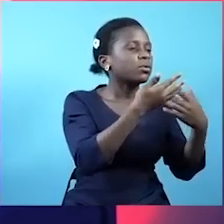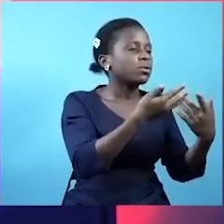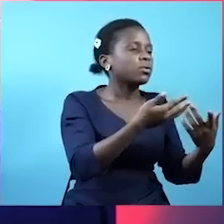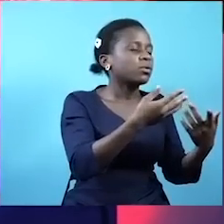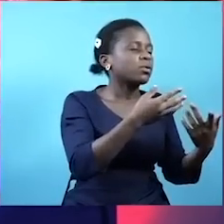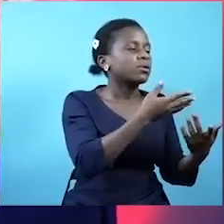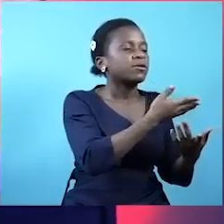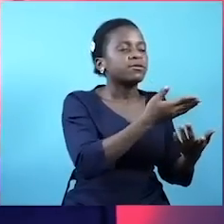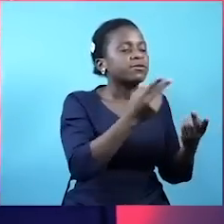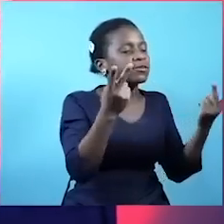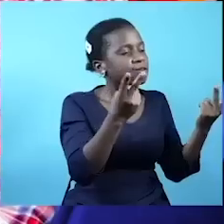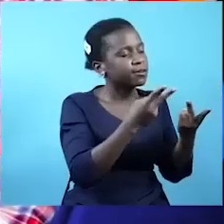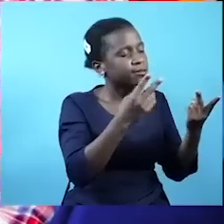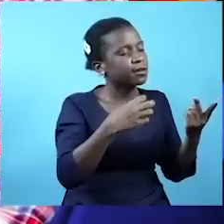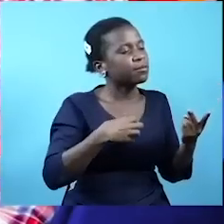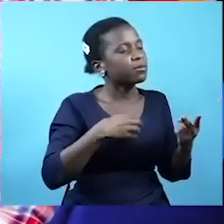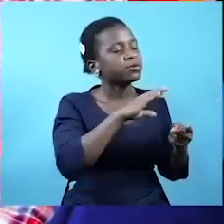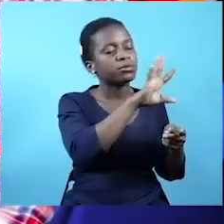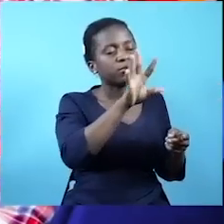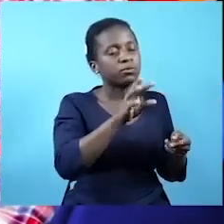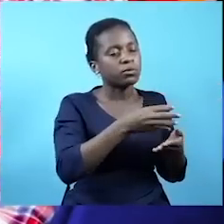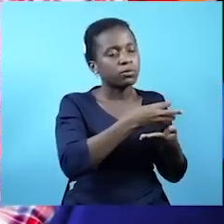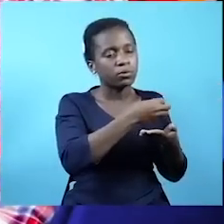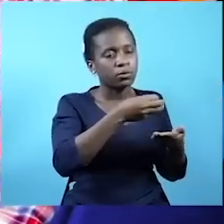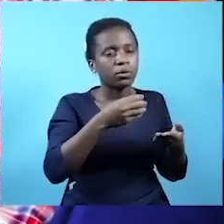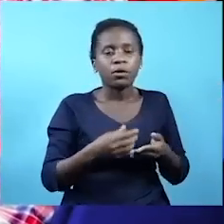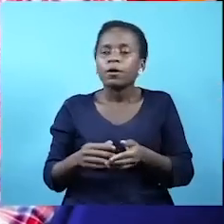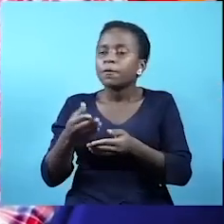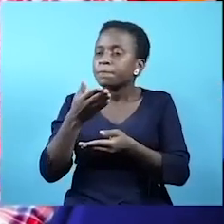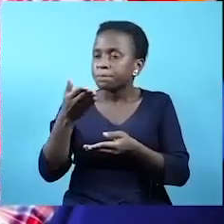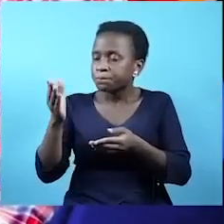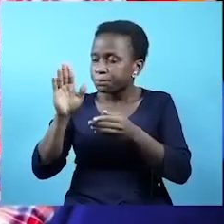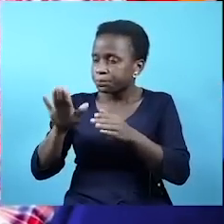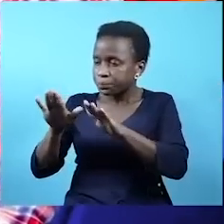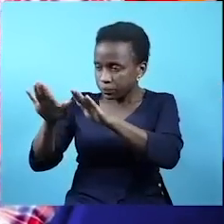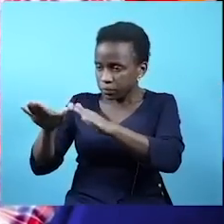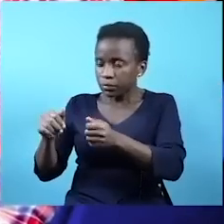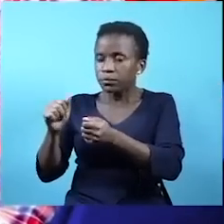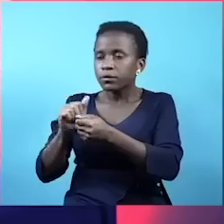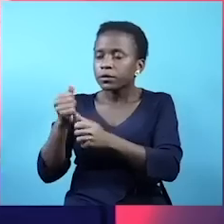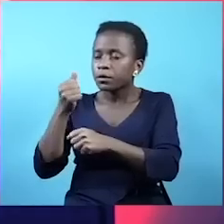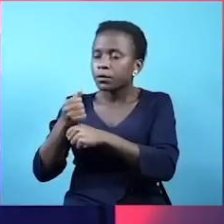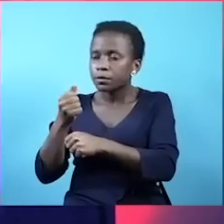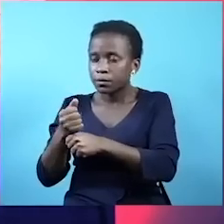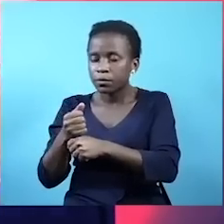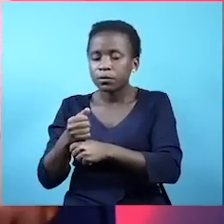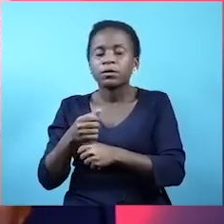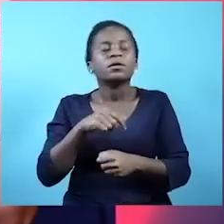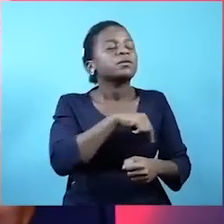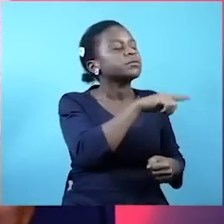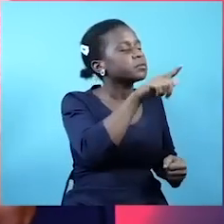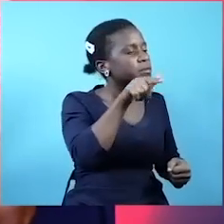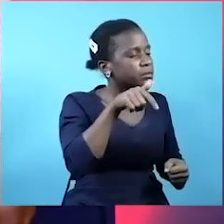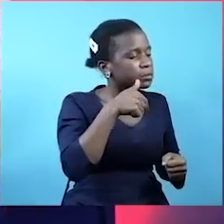Inamana mawaziri woto me dissolve. Kuna mtu pengina na kusikiliza. Nasema wakati njini mkiwa wabunge. Haya wana ya sema mliyafanya. Tunikuwa minority.